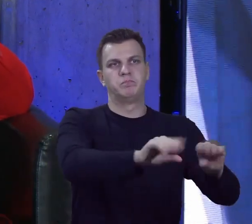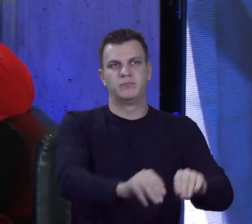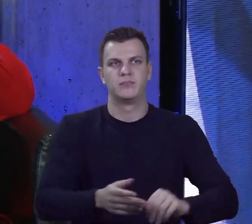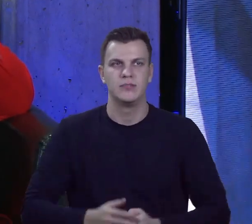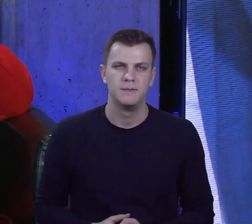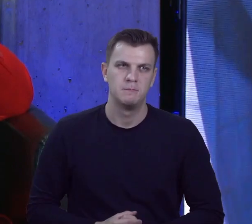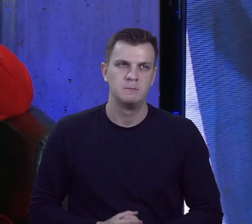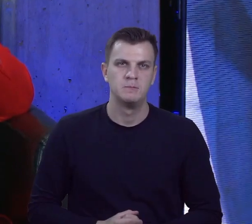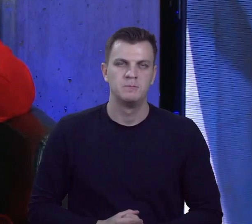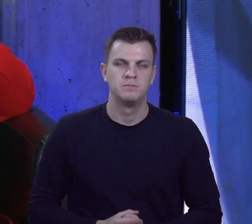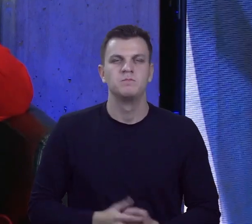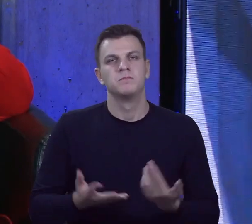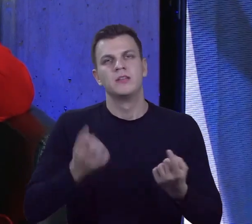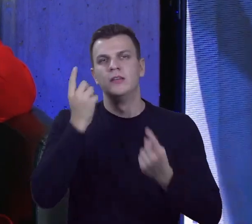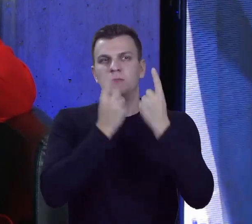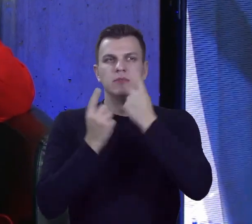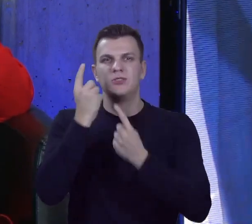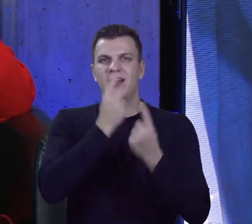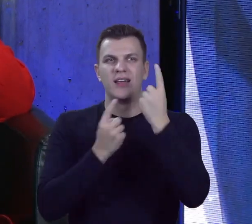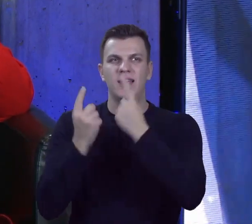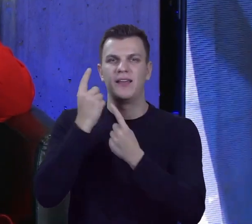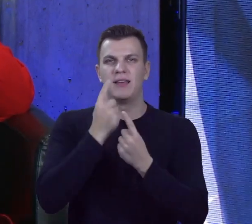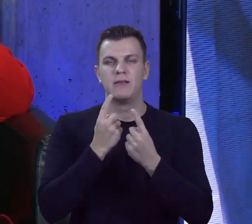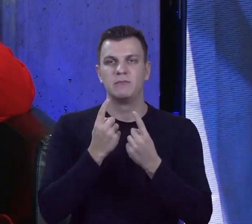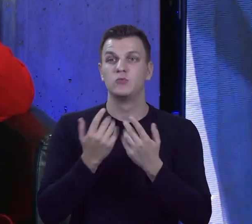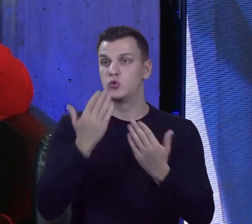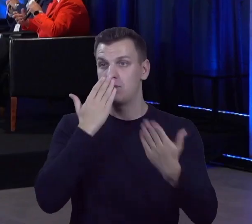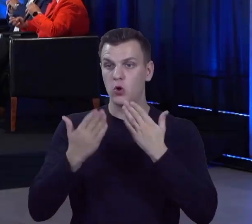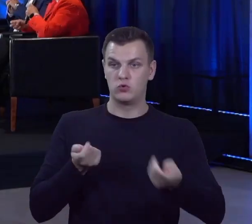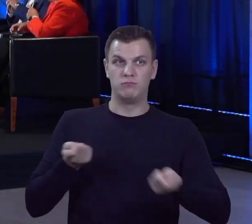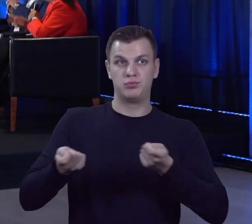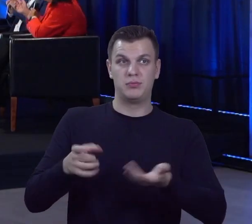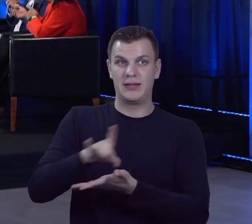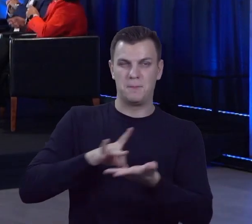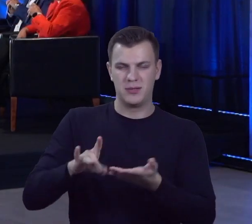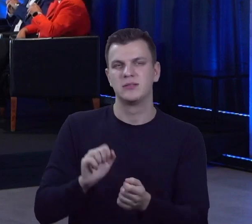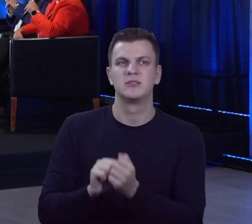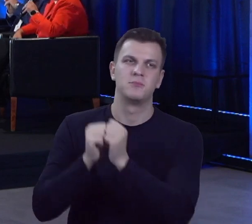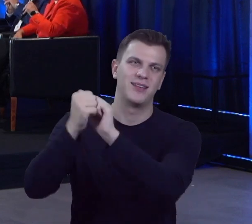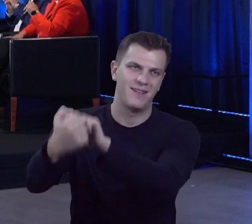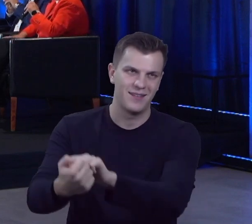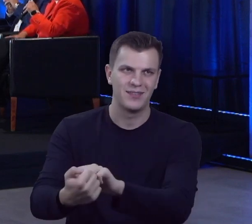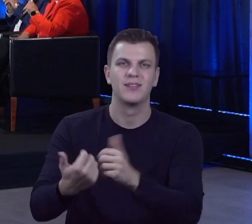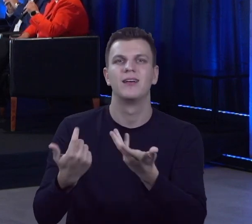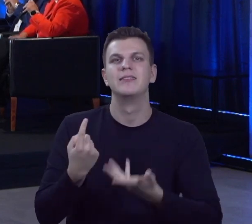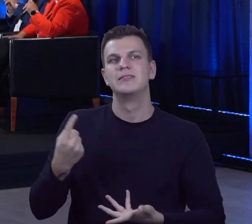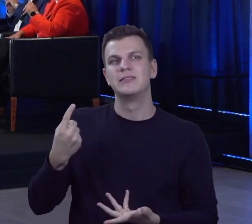zmienia się sposób zarządzania gminą i bardzo wielu, zgadzam się z panią